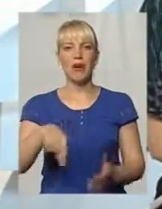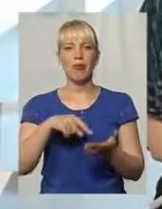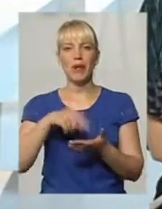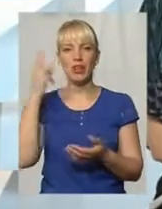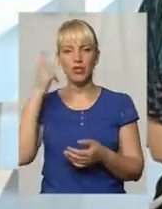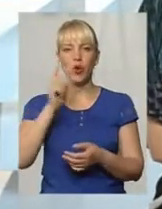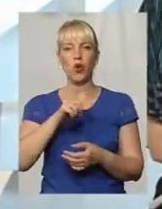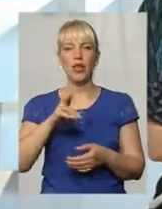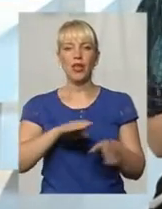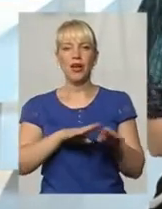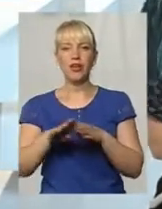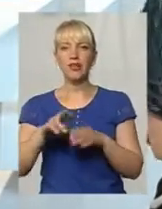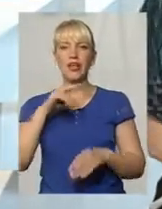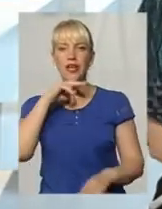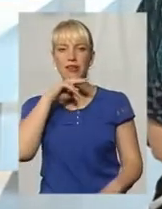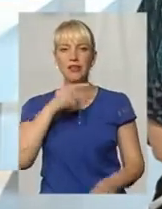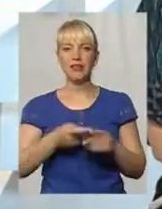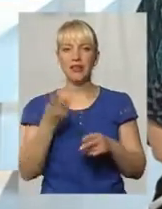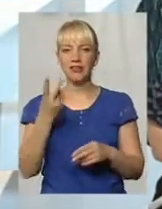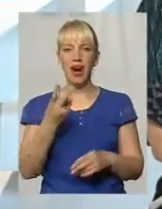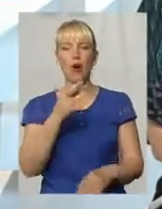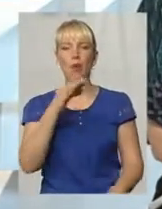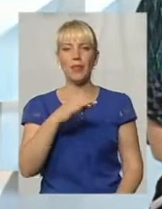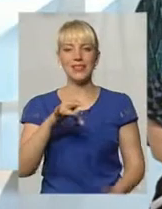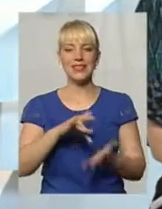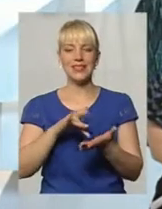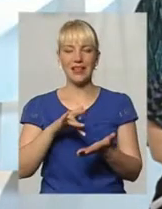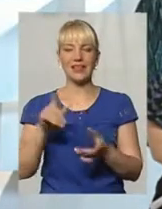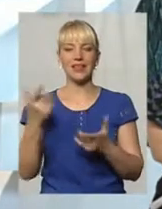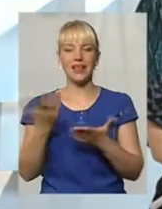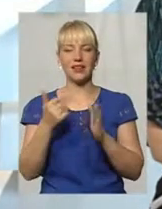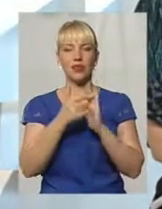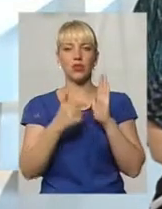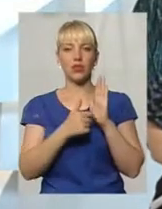на рівні з чернівцями, це два обласних центри, які поділили